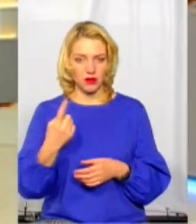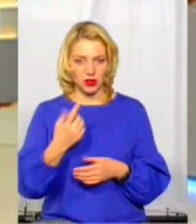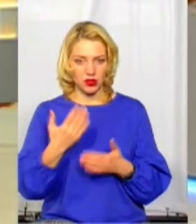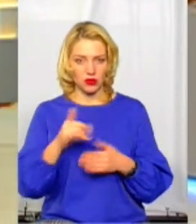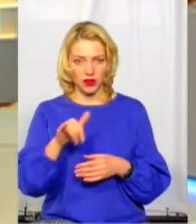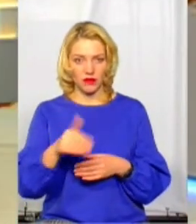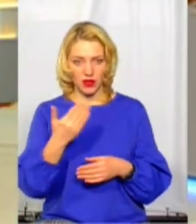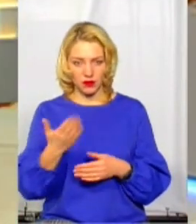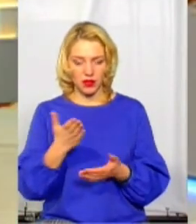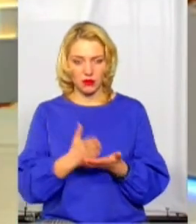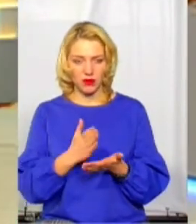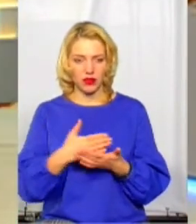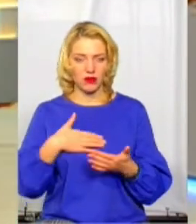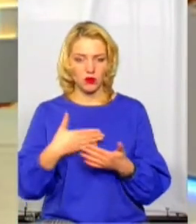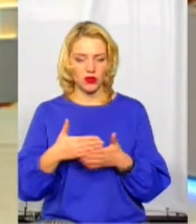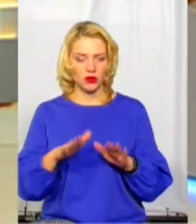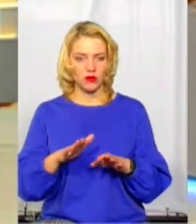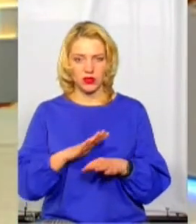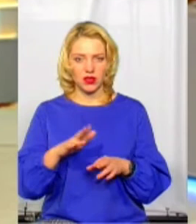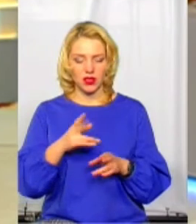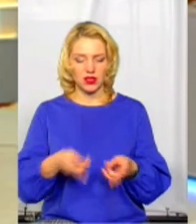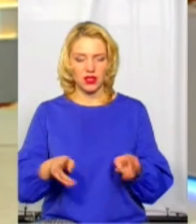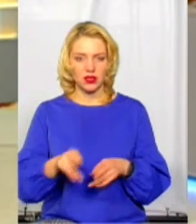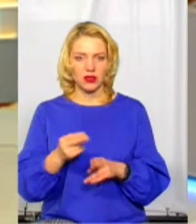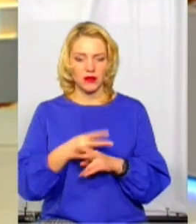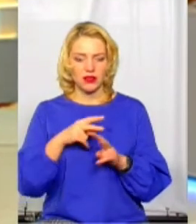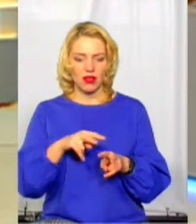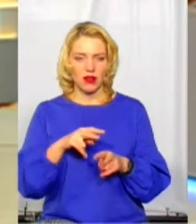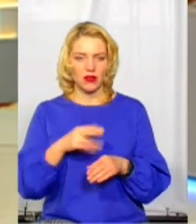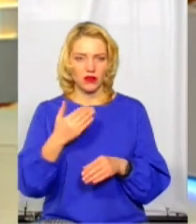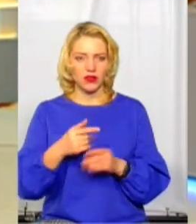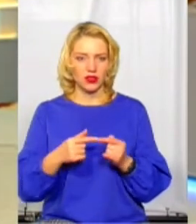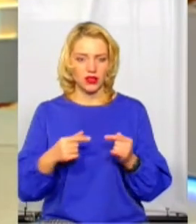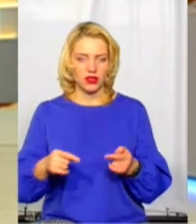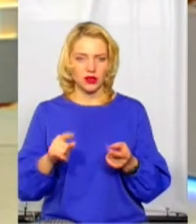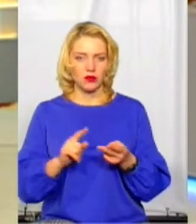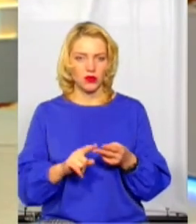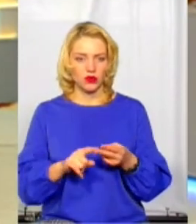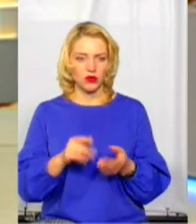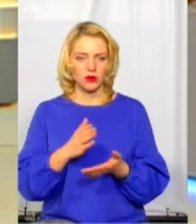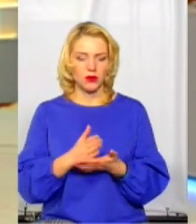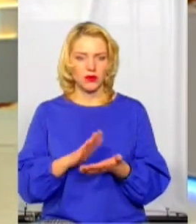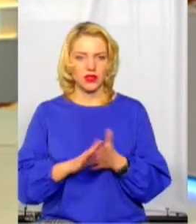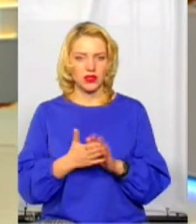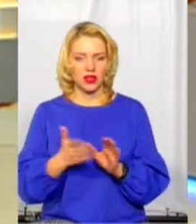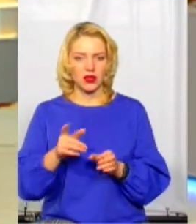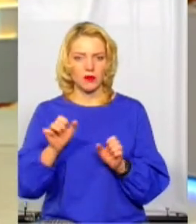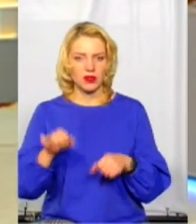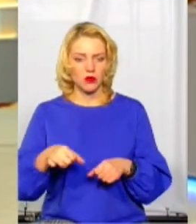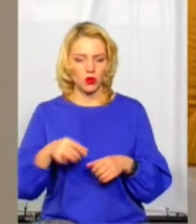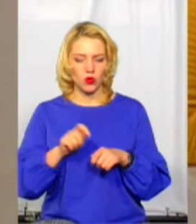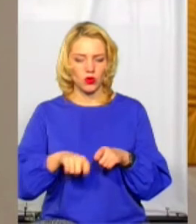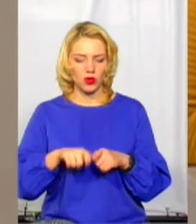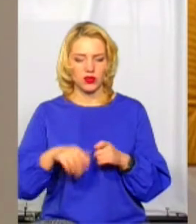перебуваєте в громадському місті, це не залишати без нагляду ваші речі. По-друге, перебувати в стані, в якому ви зможете контролювати свою